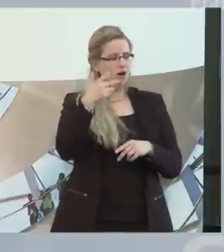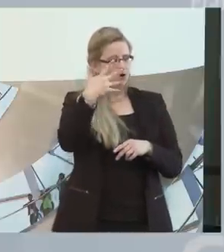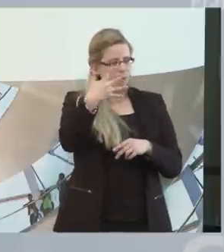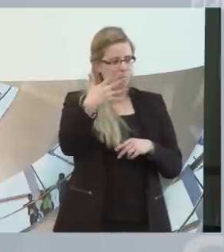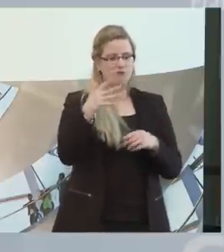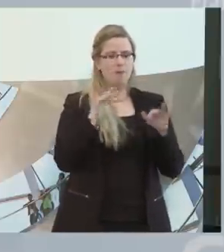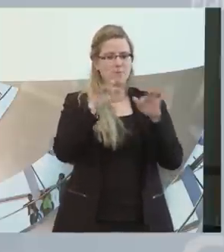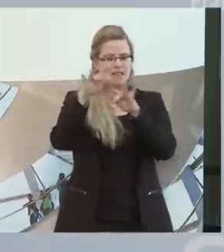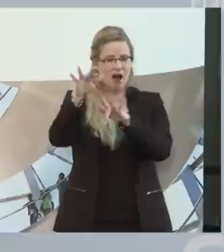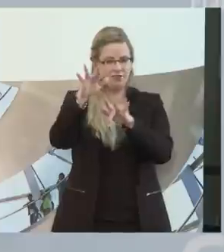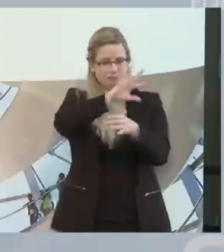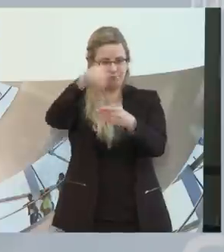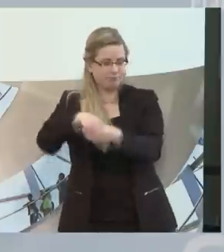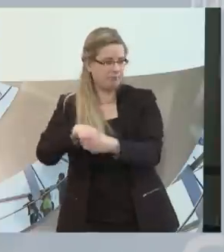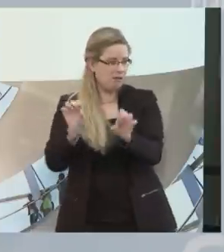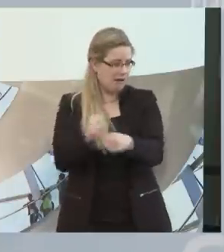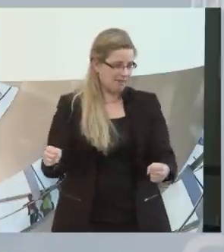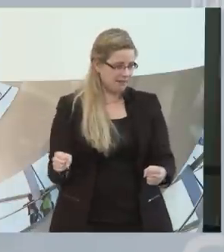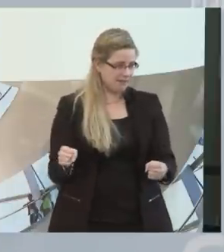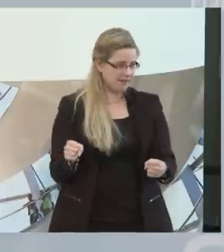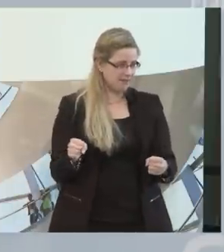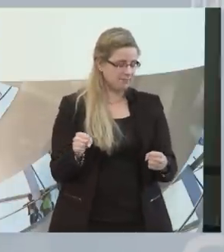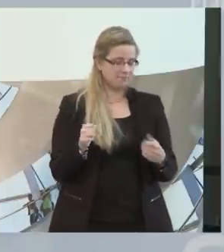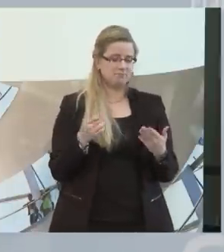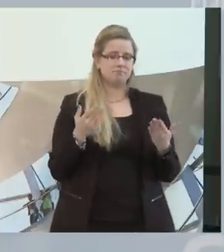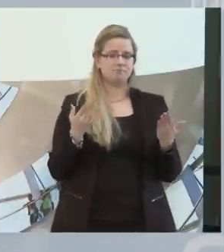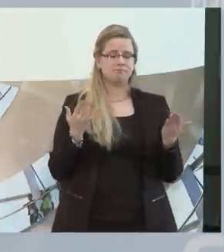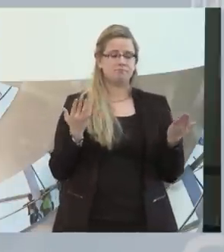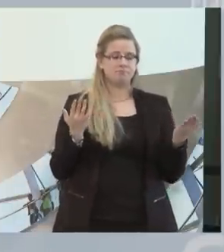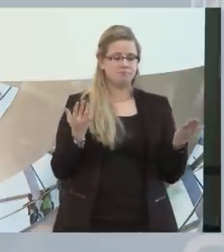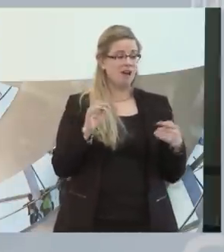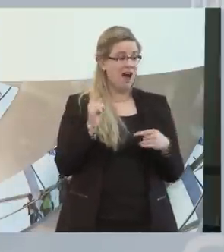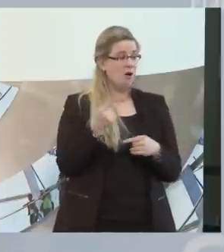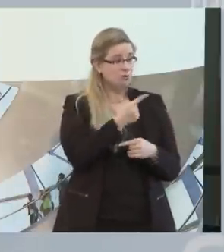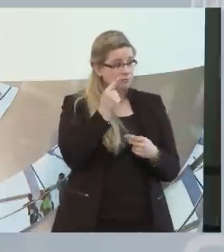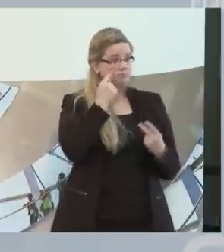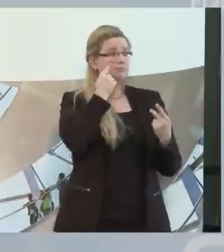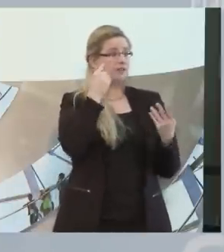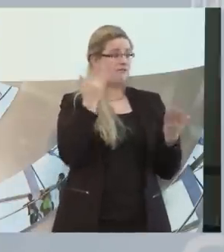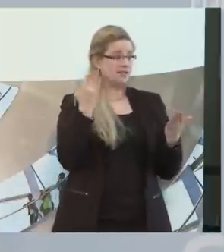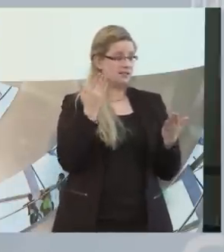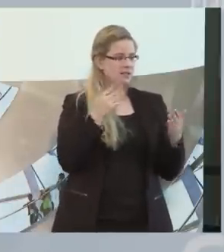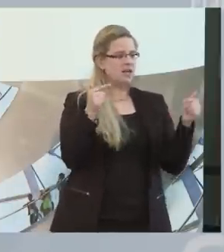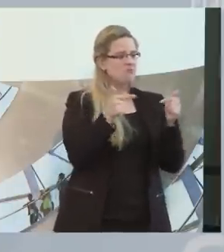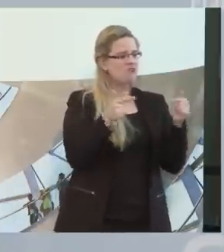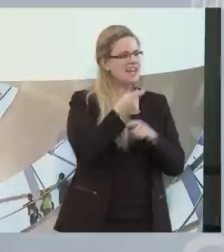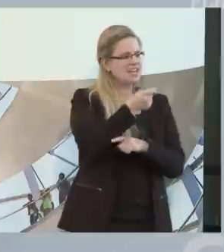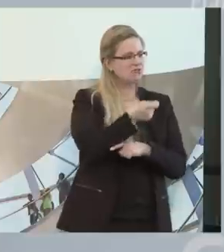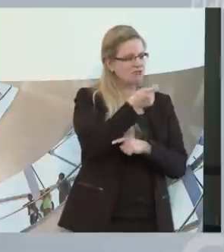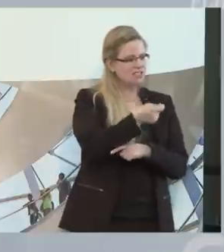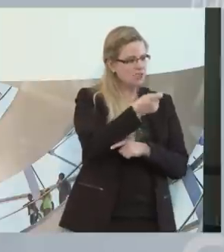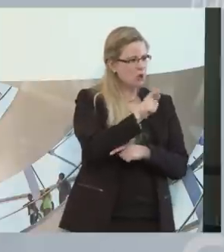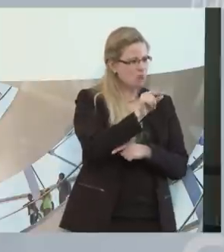System schlucken. Das geht nicht. Sie müssen auch sehen, dass die Pflegeversicherung ja keine Versicherung ist zur